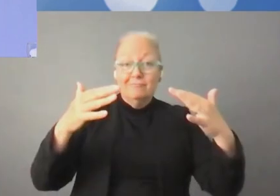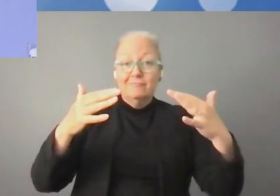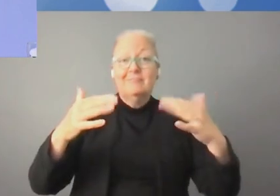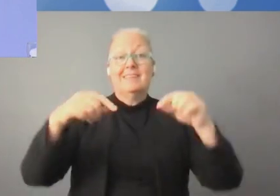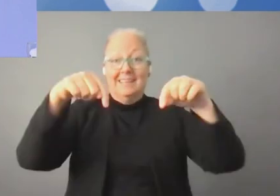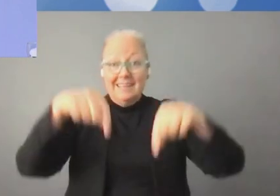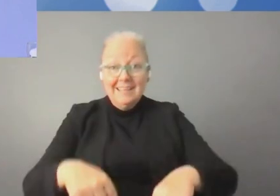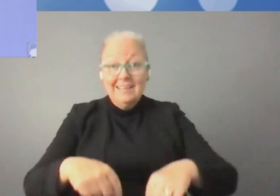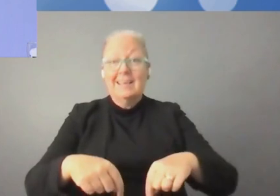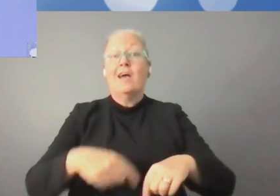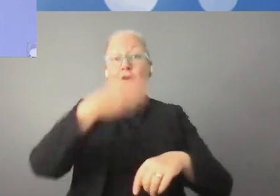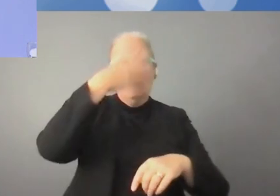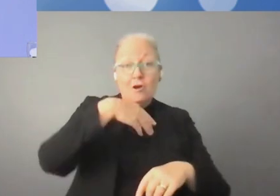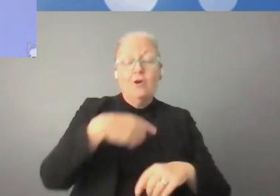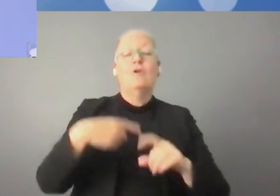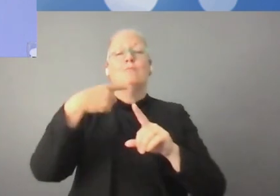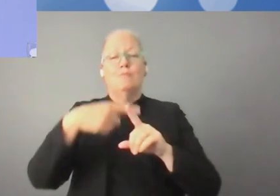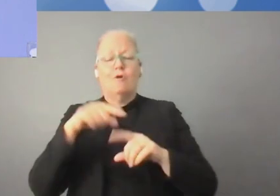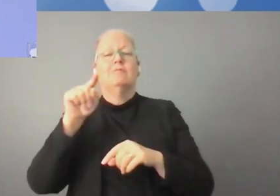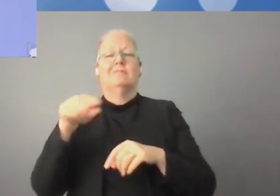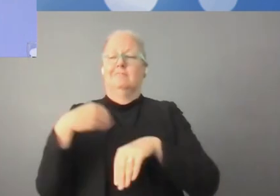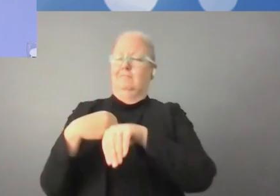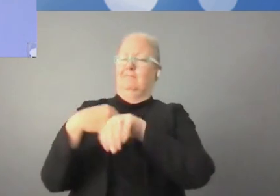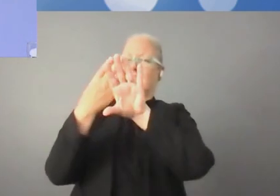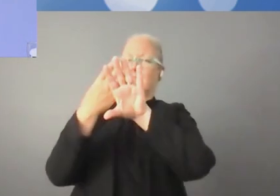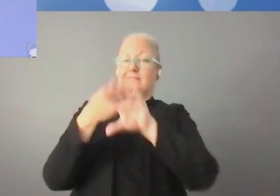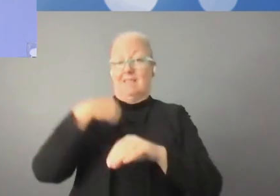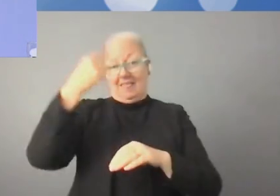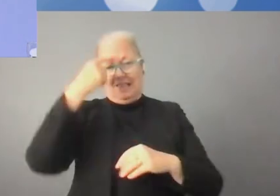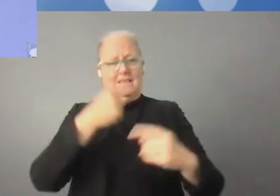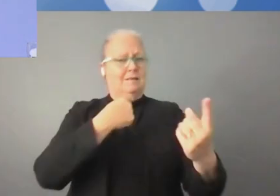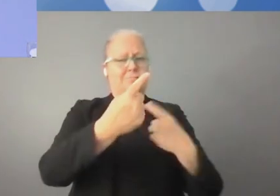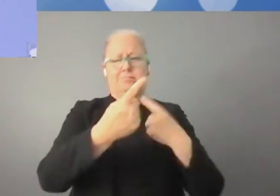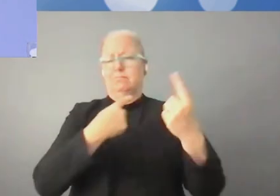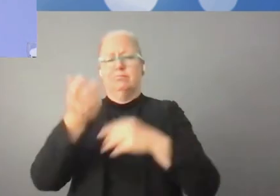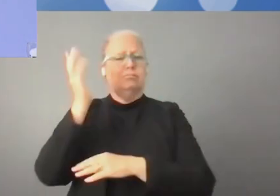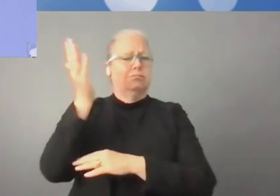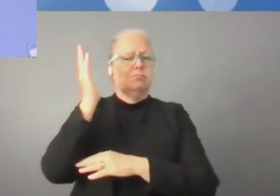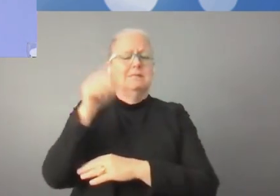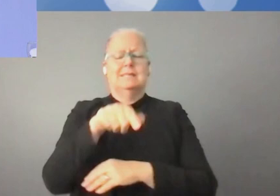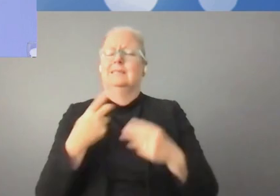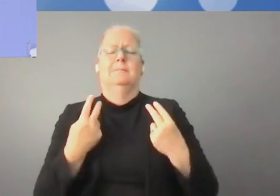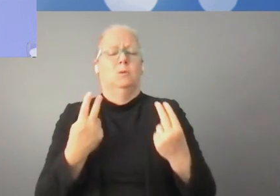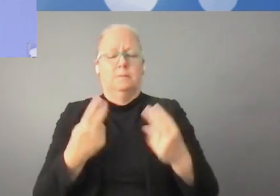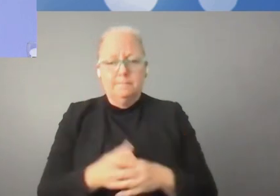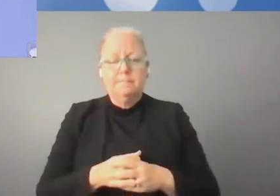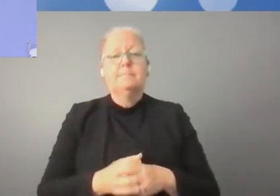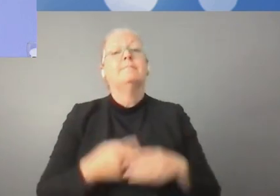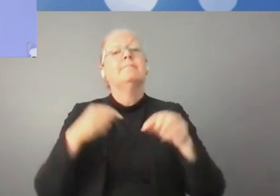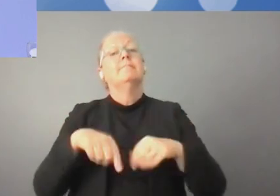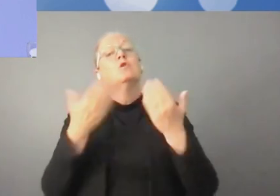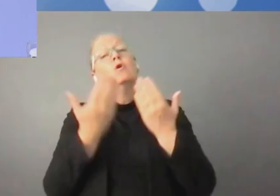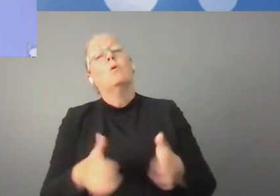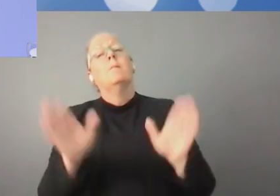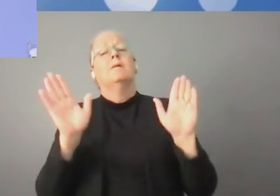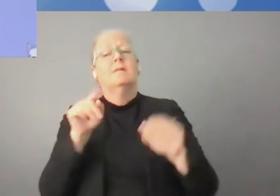heureuse de pouvoir prendre la parole devant ce parterre de